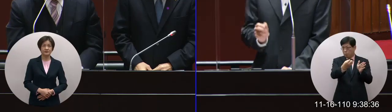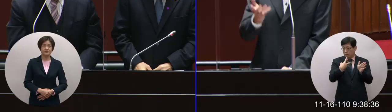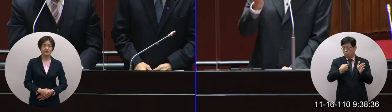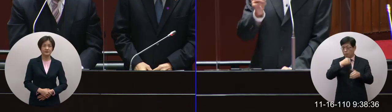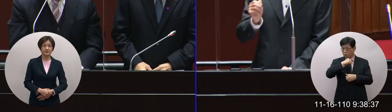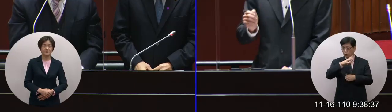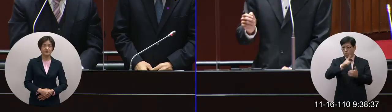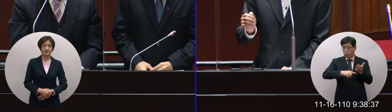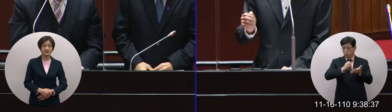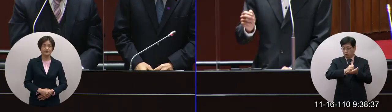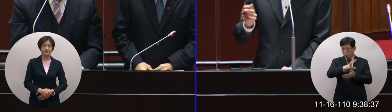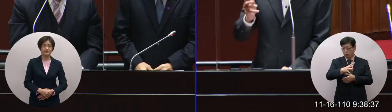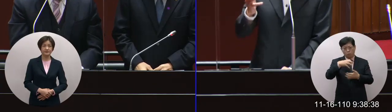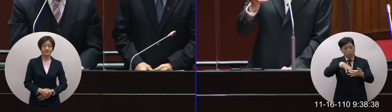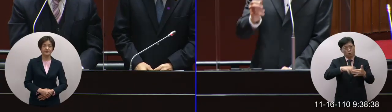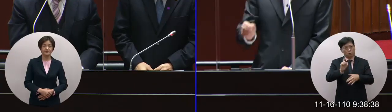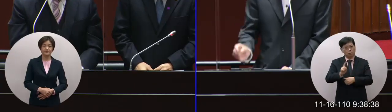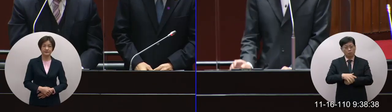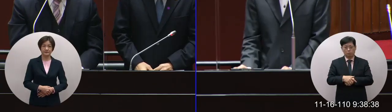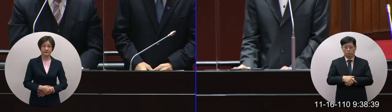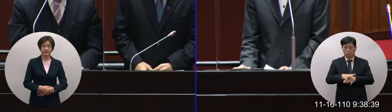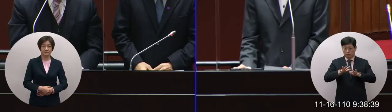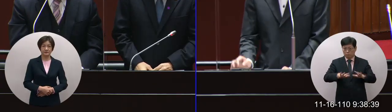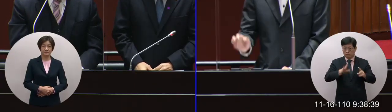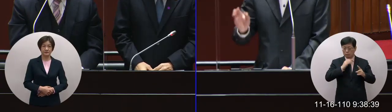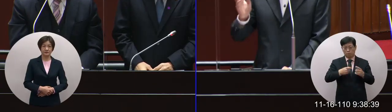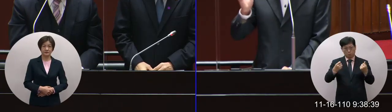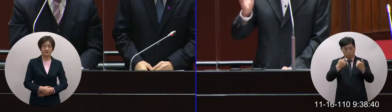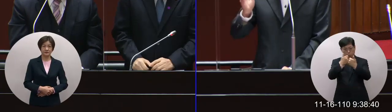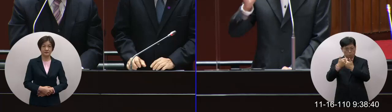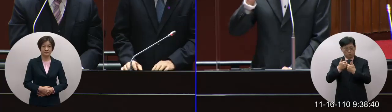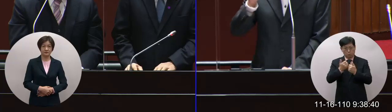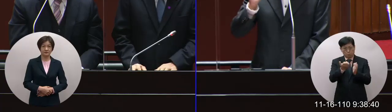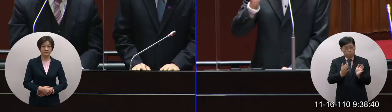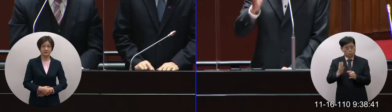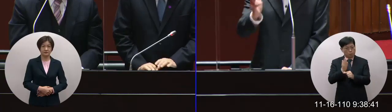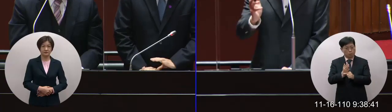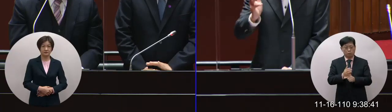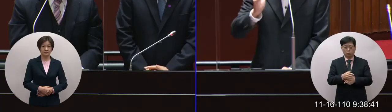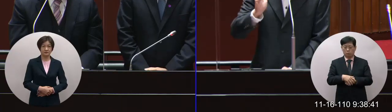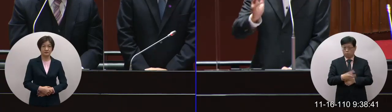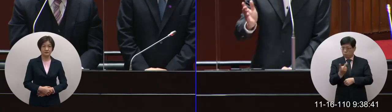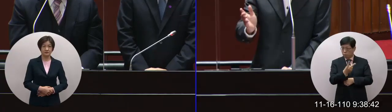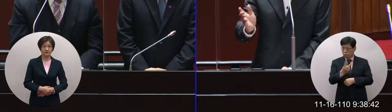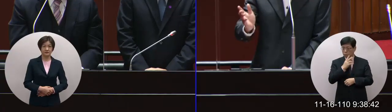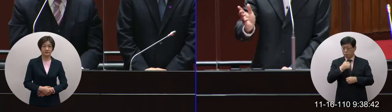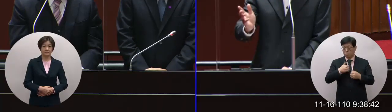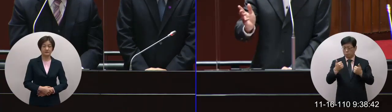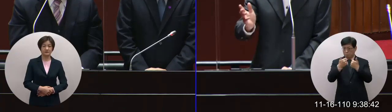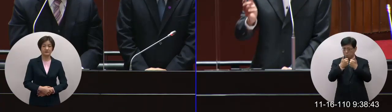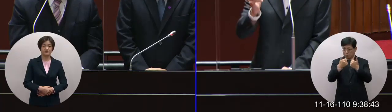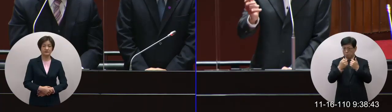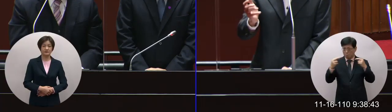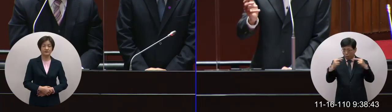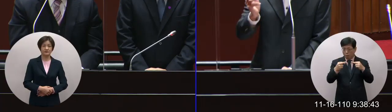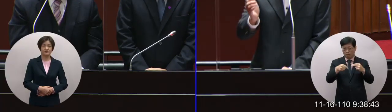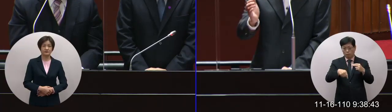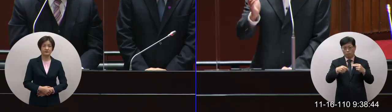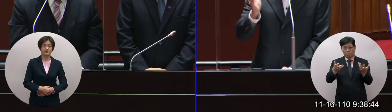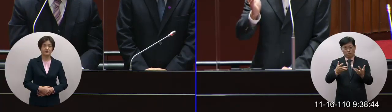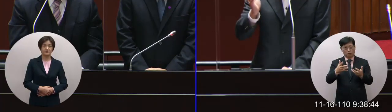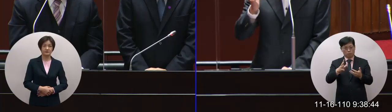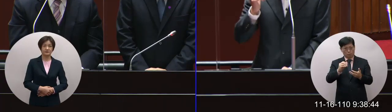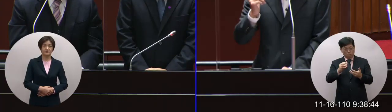那簡報的內容是怎樣因為現在在進行啊那拜習會的進行當中有沒有